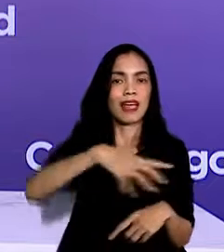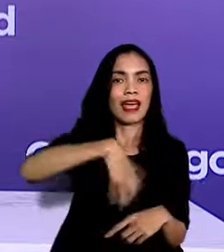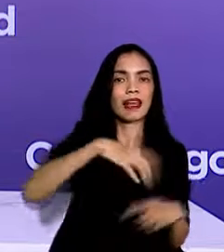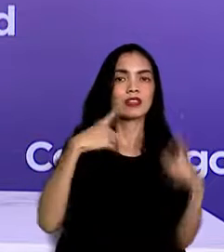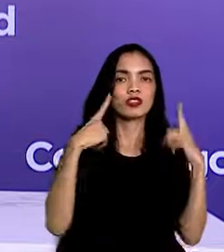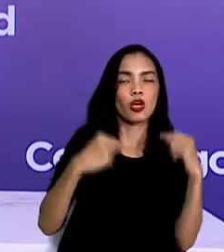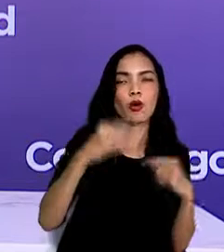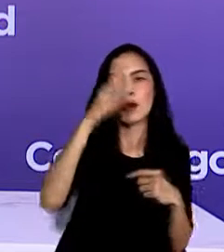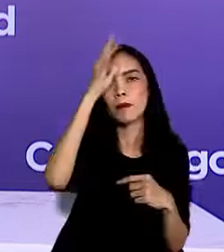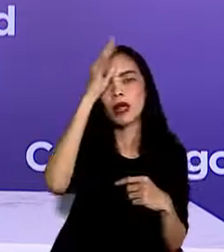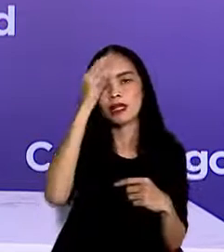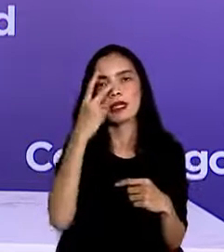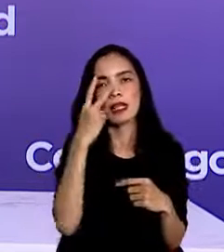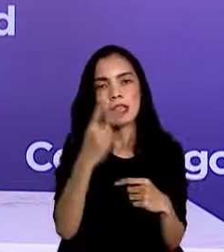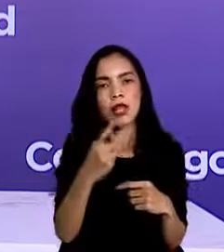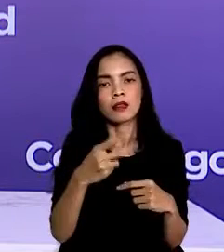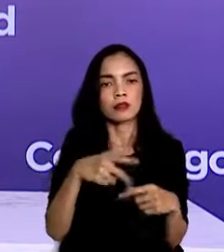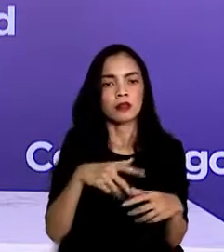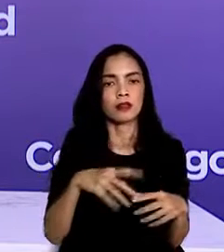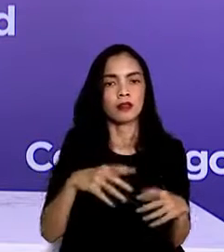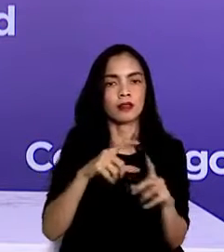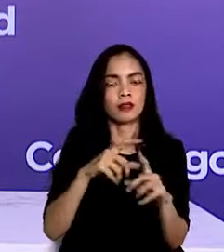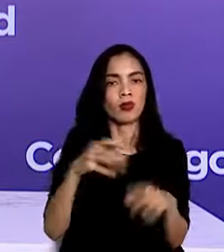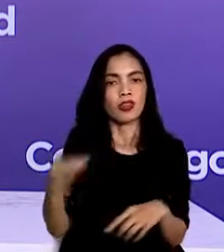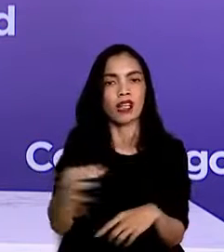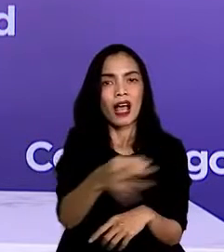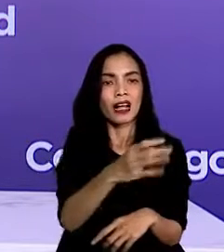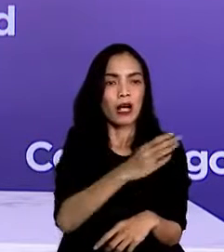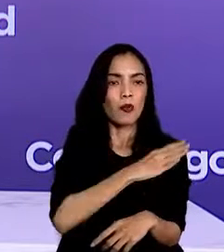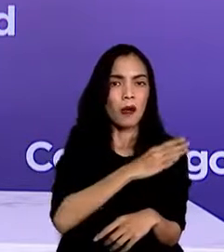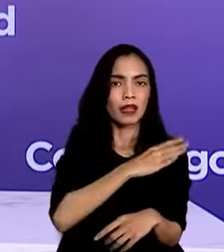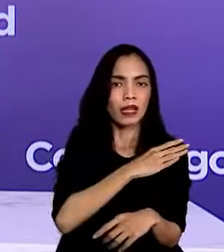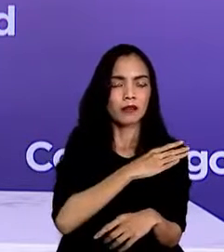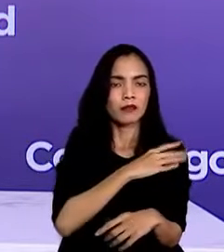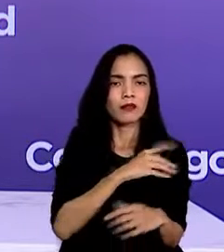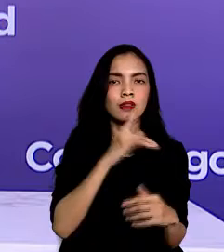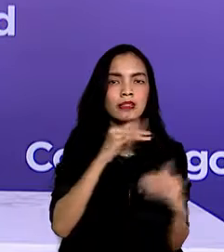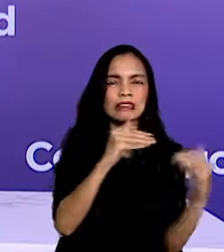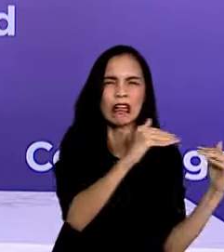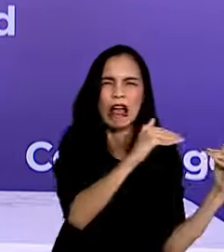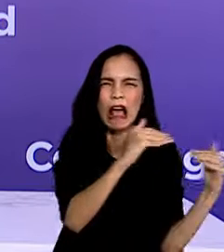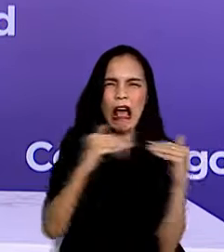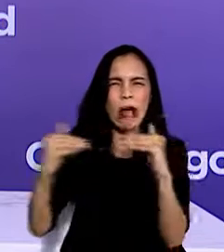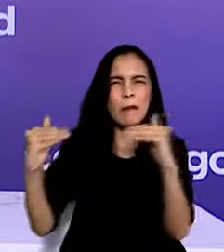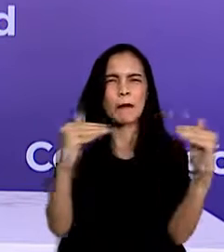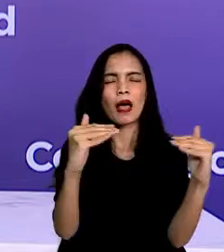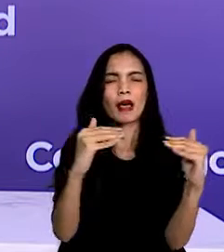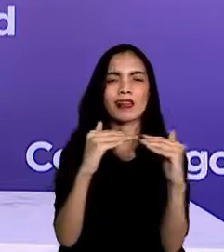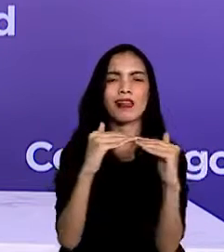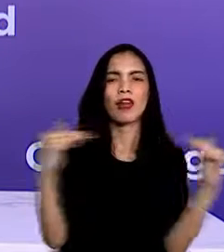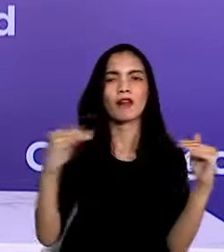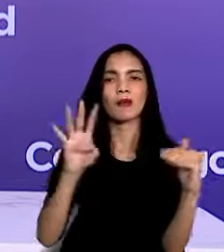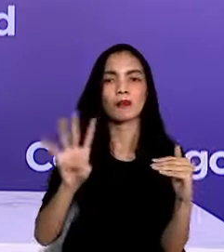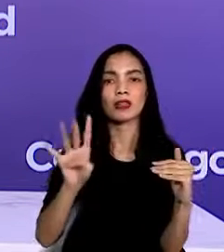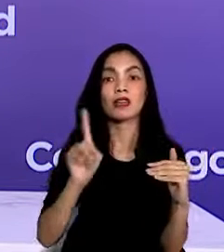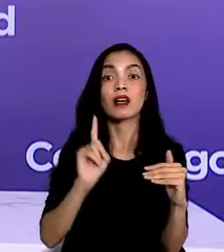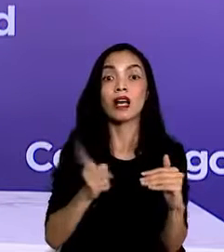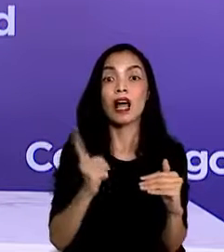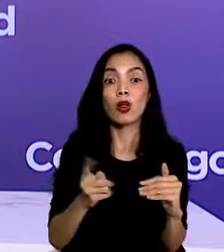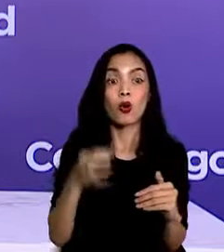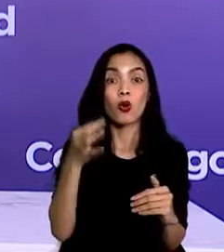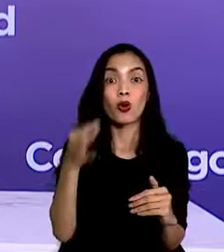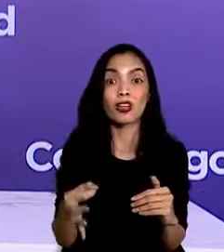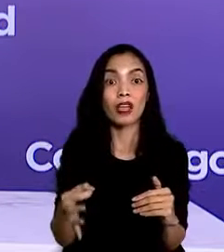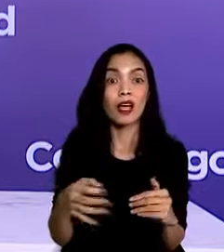menyamaratakan level seluruh kabupaten kota menjadi level 4 jika mayoritas kabupaten kota